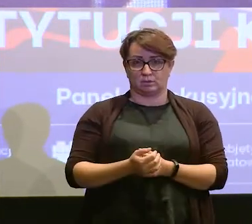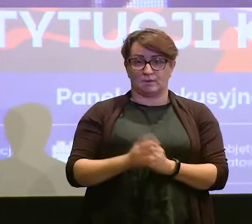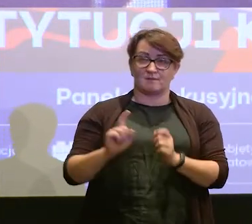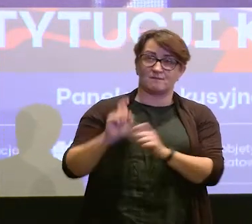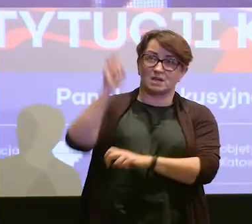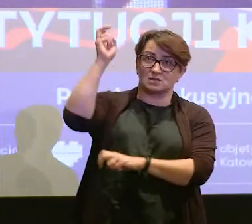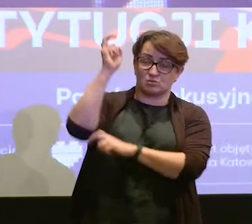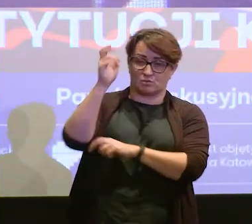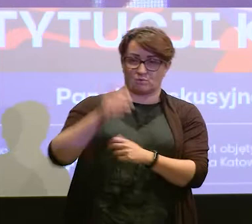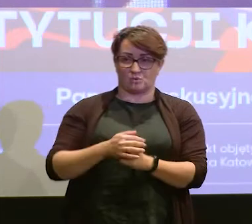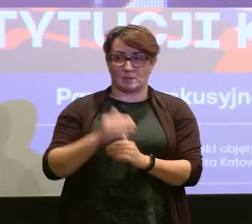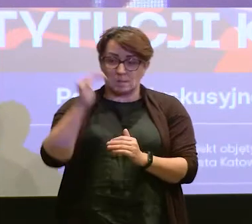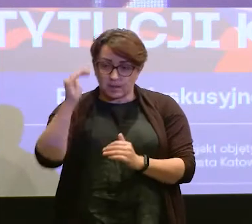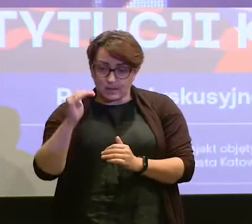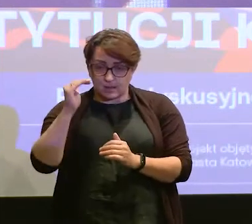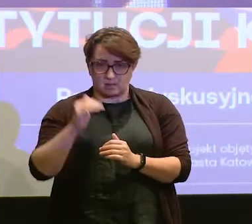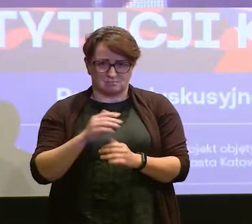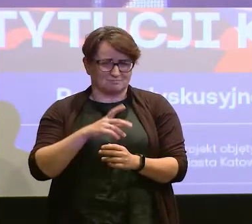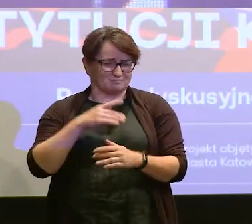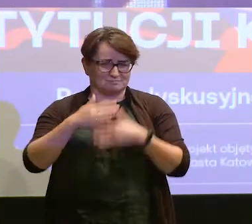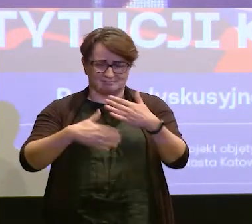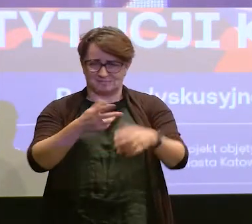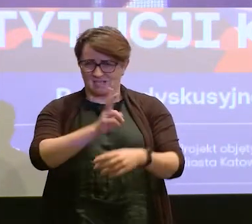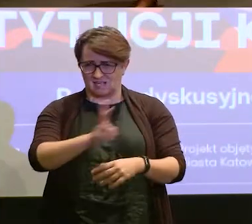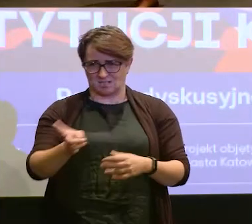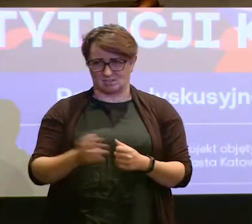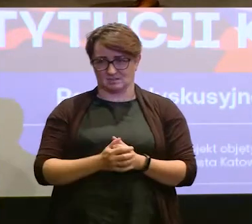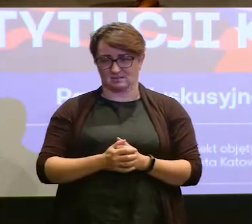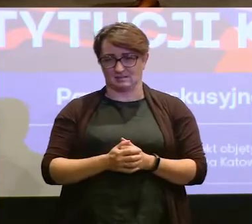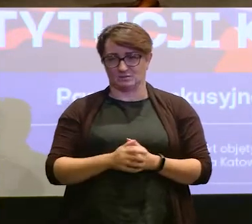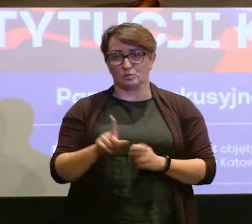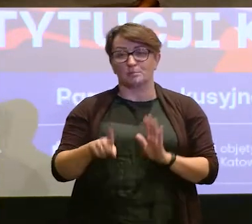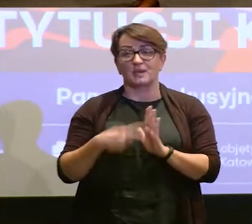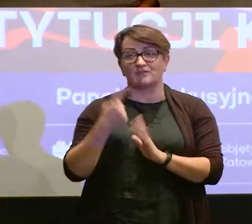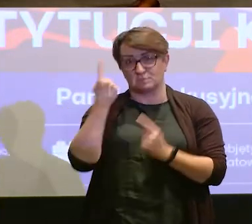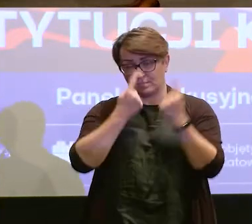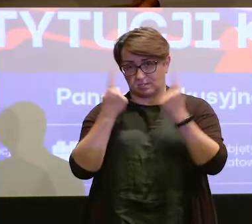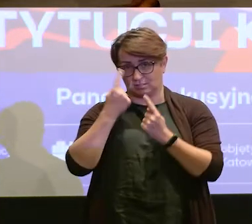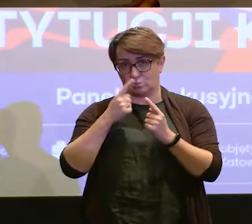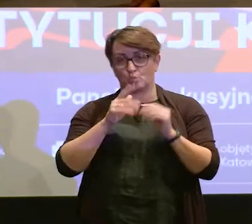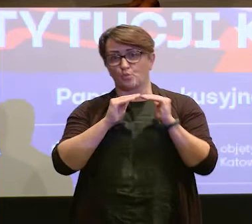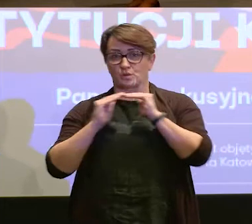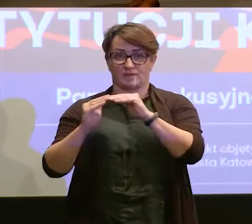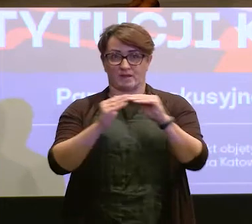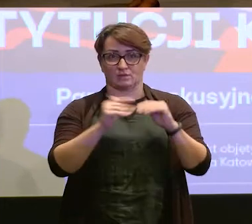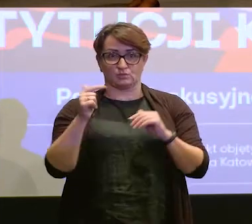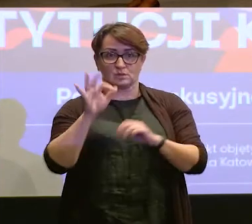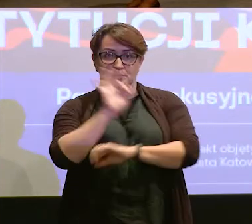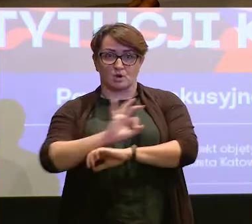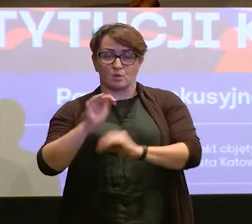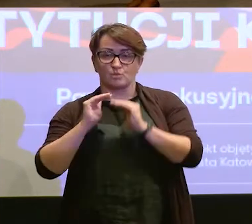wysokich, niskich i tak dalej, i tak dalej. To jest pierwsza myśl, uniwersalnie coś